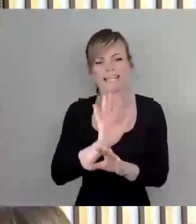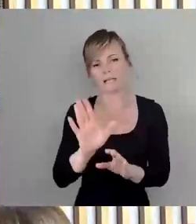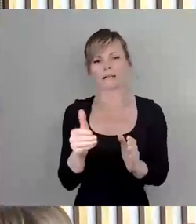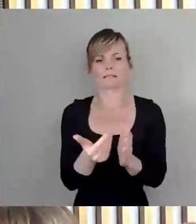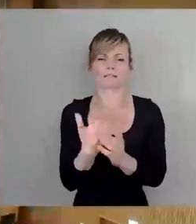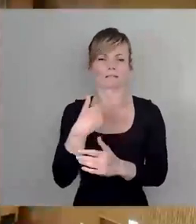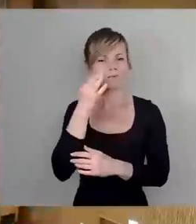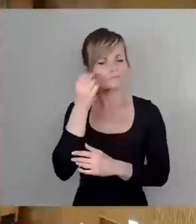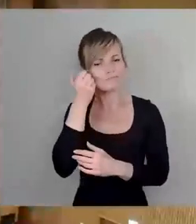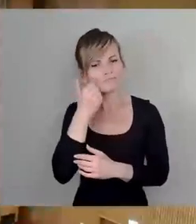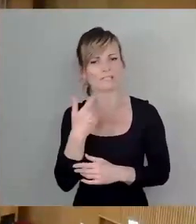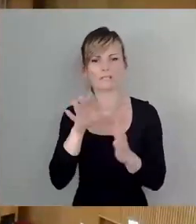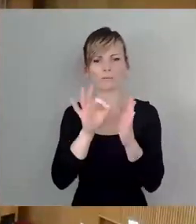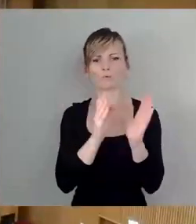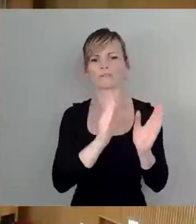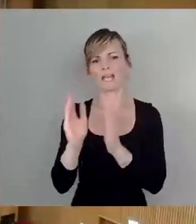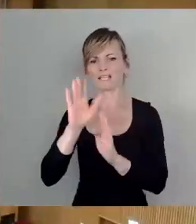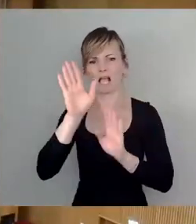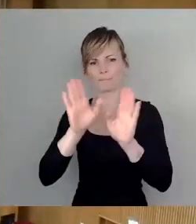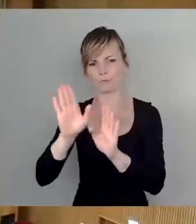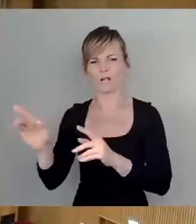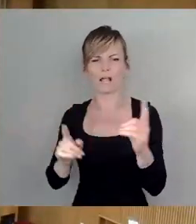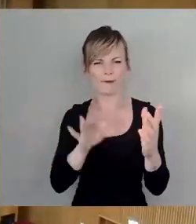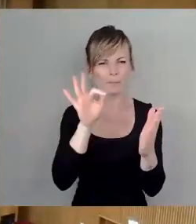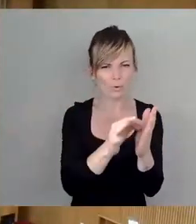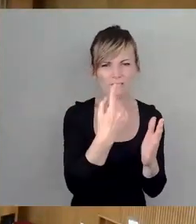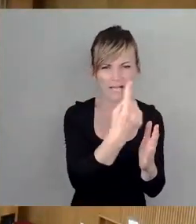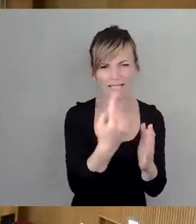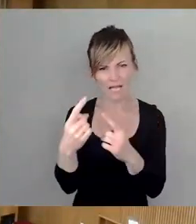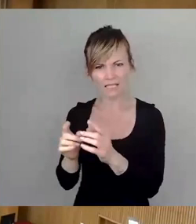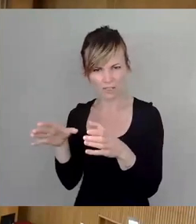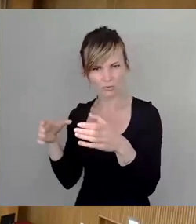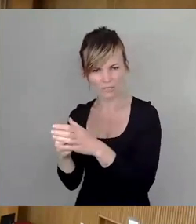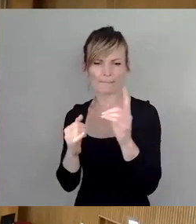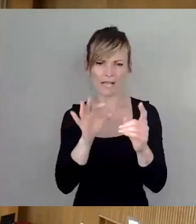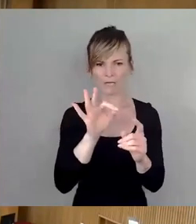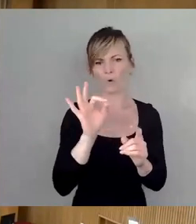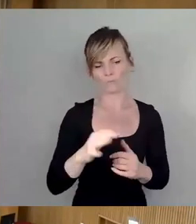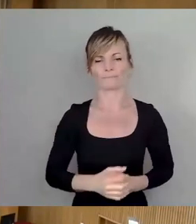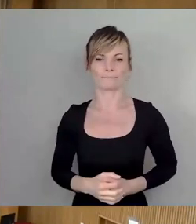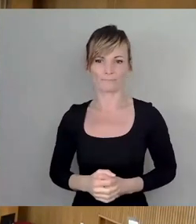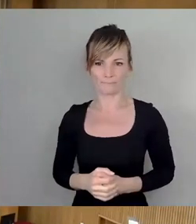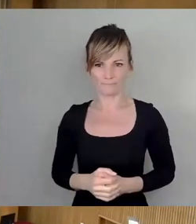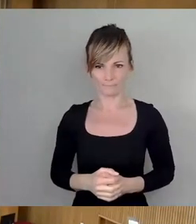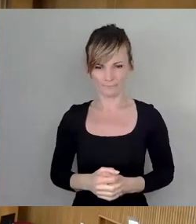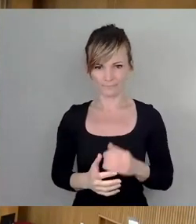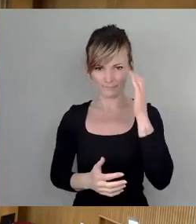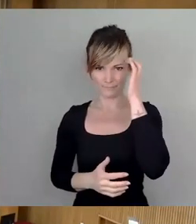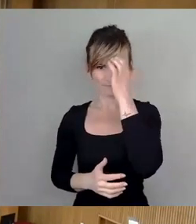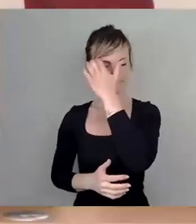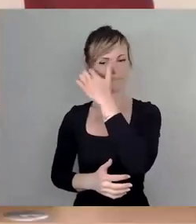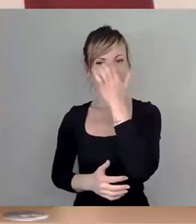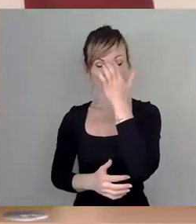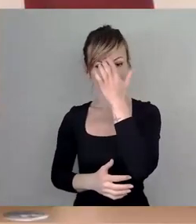Abstimmung. Aber ich habe Sie so verstanden, Punkt 1. Punkt 1. Und die anderen kommen zusammen. Gut. Machen wir dann. So, dann